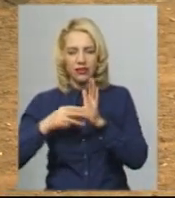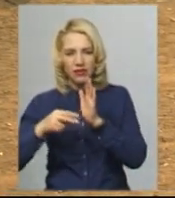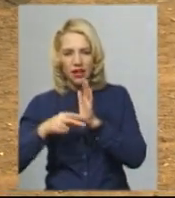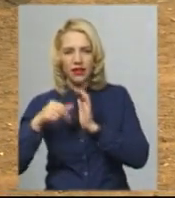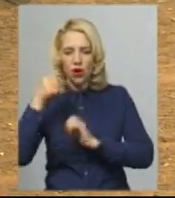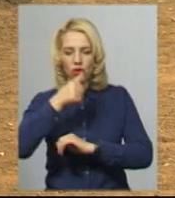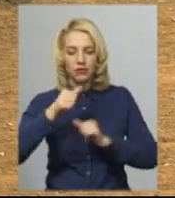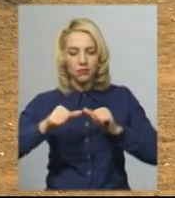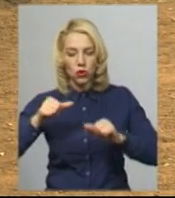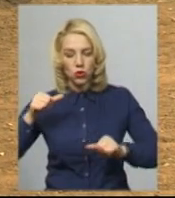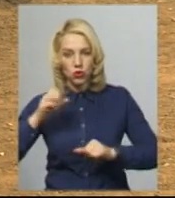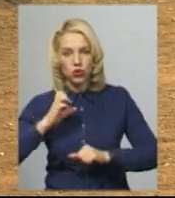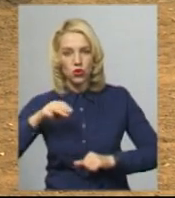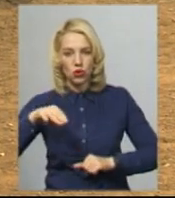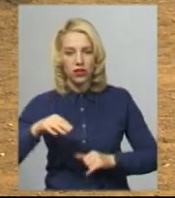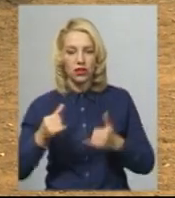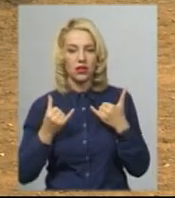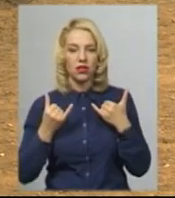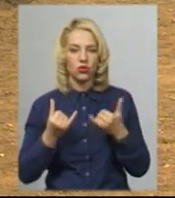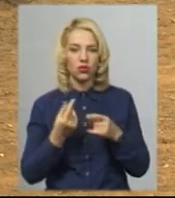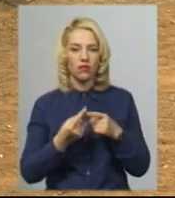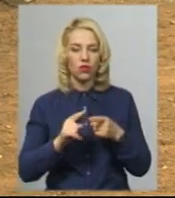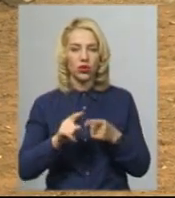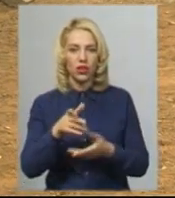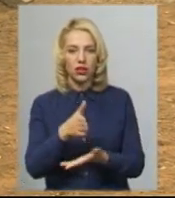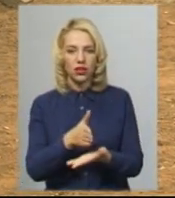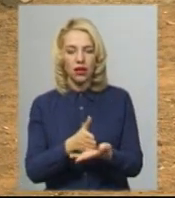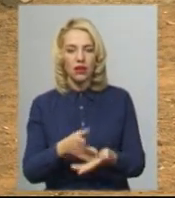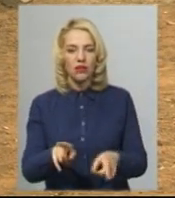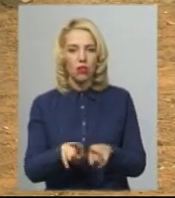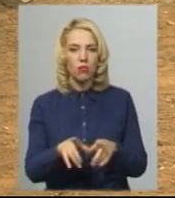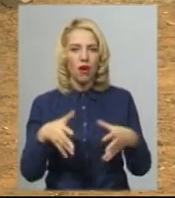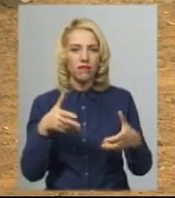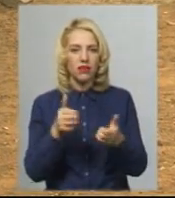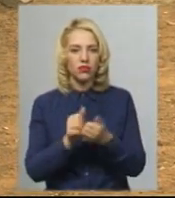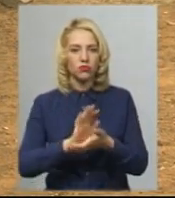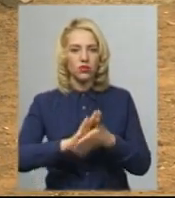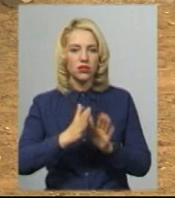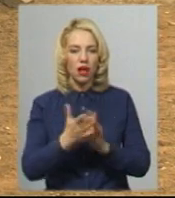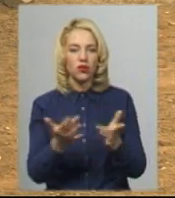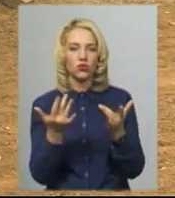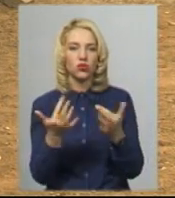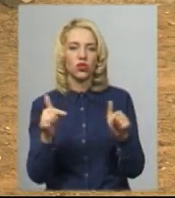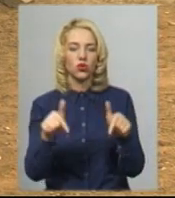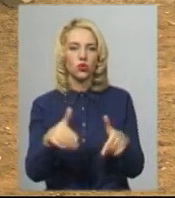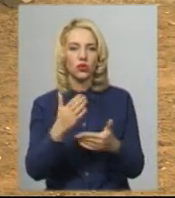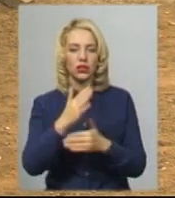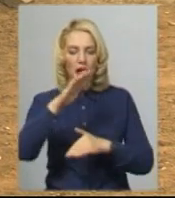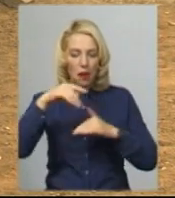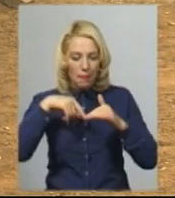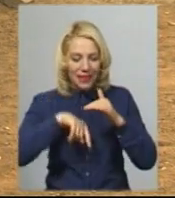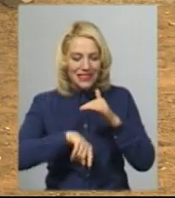роках минулого століття, на сьогодні вони є в такому аварійному стані, оскільки саме тут знаходяться підземні